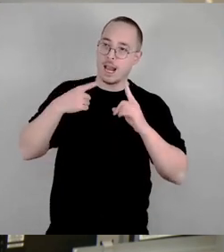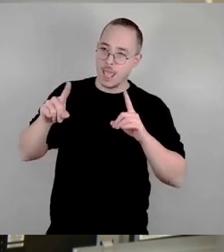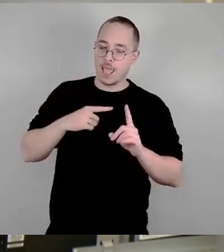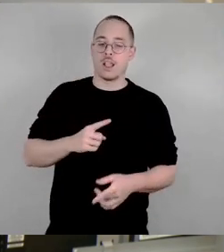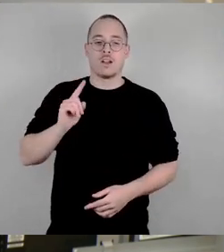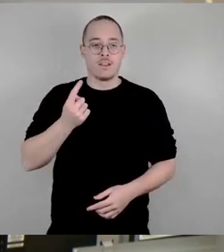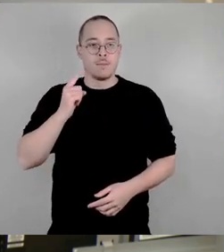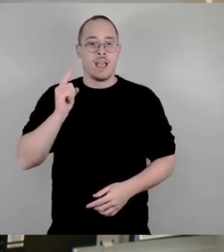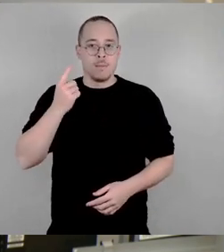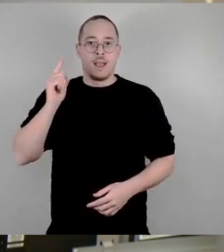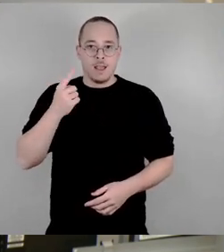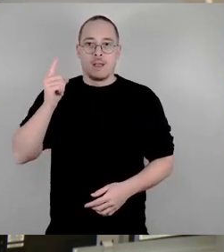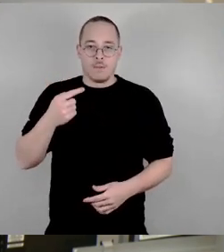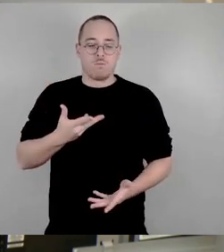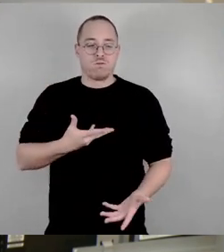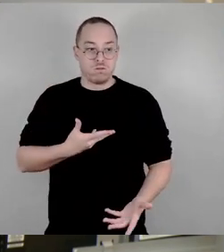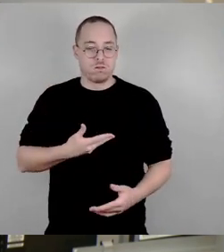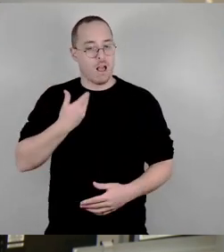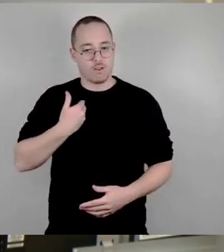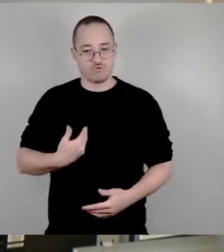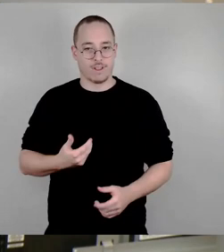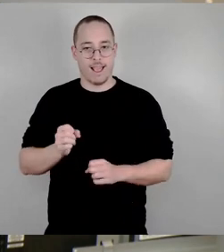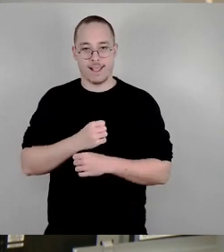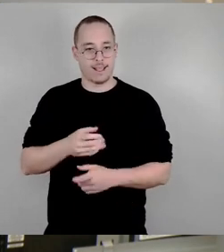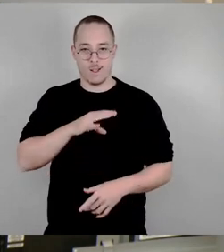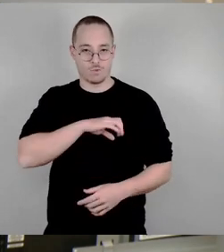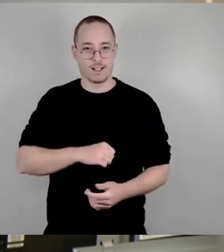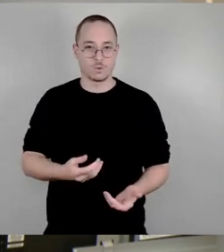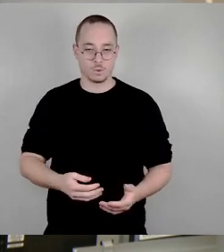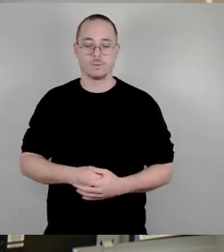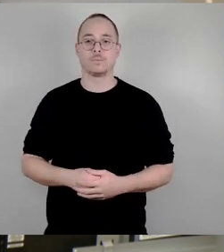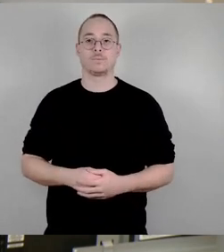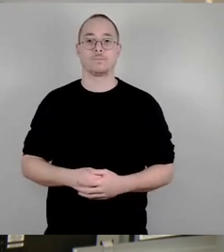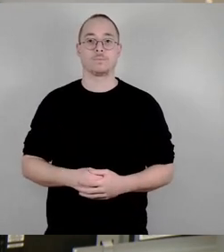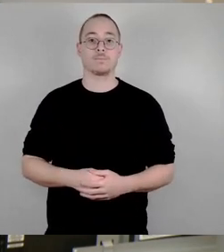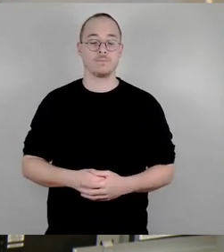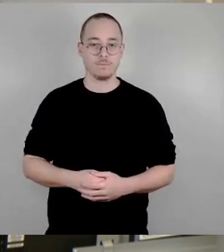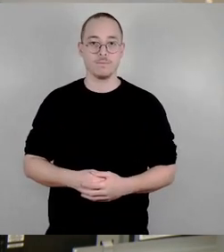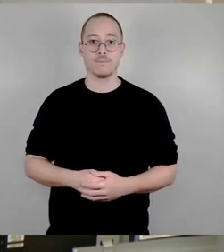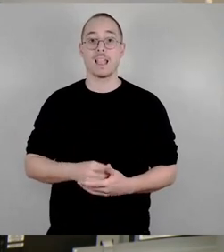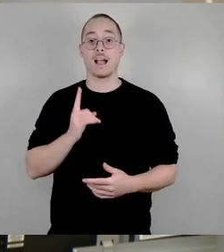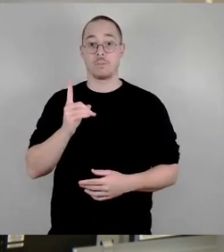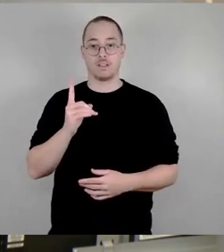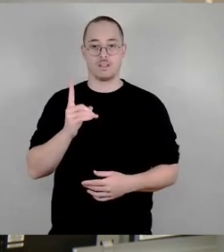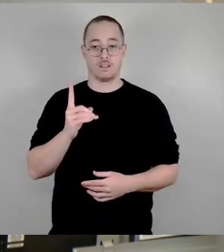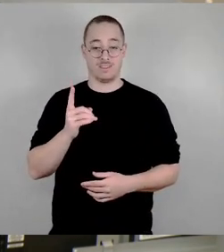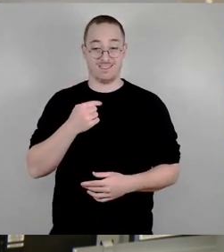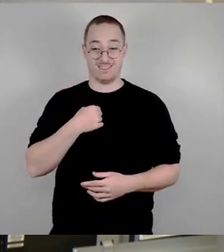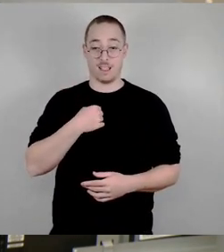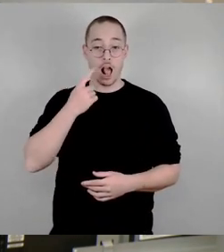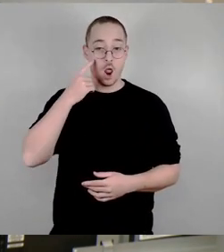auf das eingelassen, was ich beim letzten Mal schon vorgeschlagen habe. Denn ich glaube, dass es nicht unbedingt die Lautstärke ist und die Plätze,